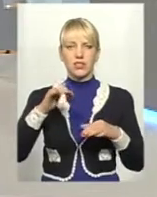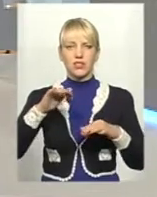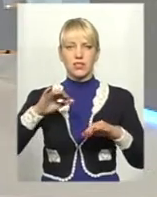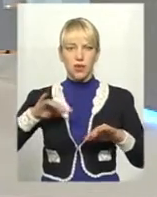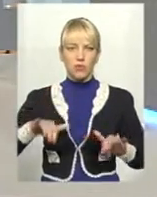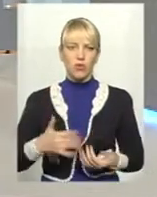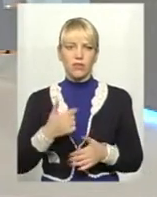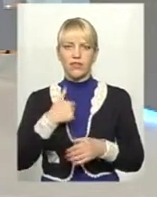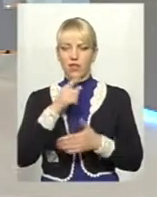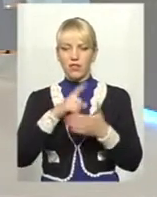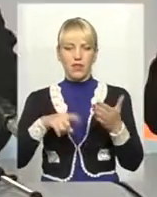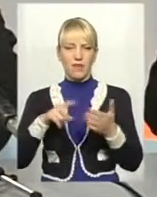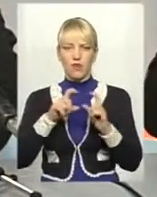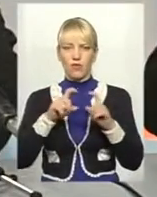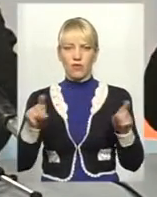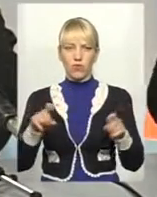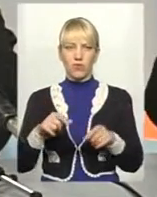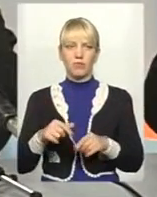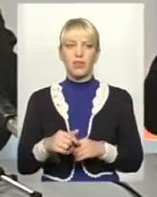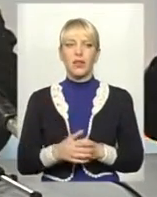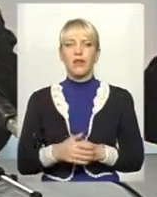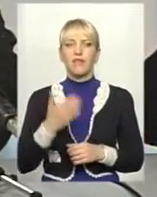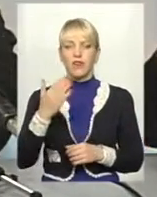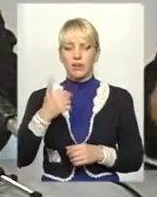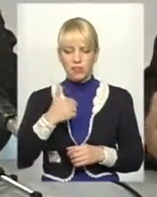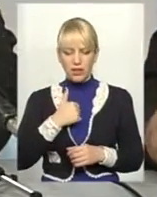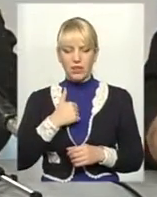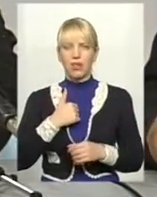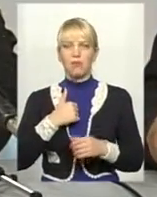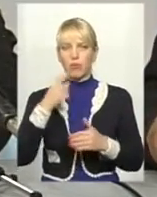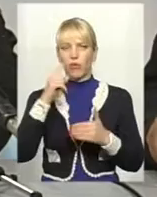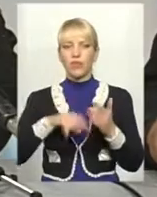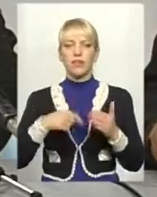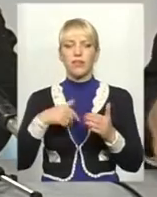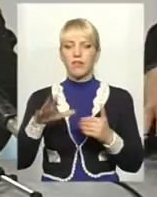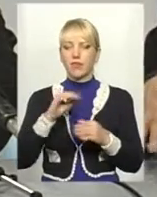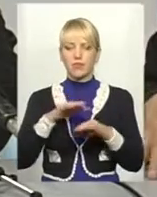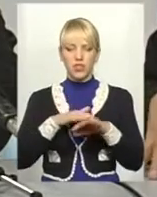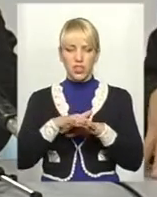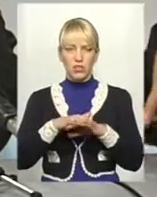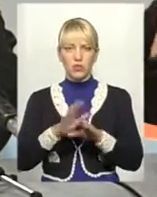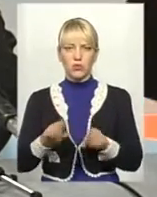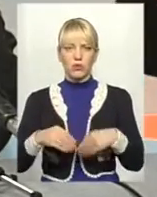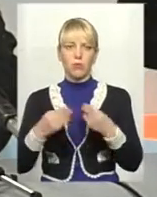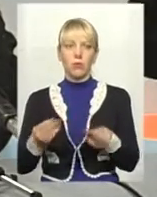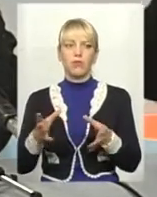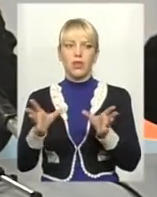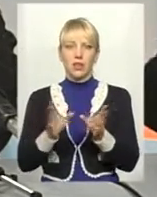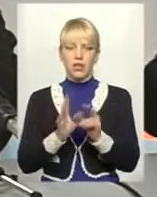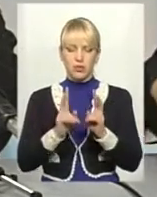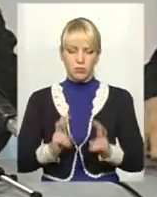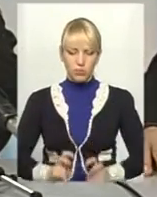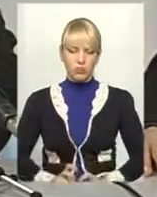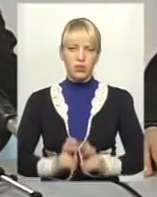фонду. Я кажу, ви мені повірите. Я вам розрахую, всі розрахунки вам подам, і ми разом з вами проїдемо ліфтом,